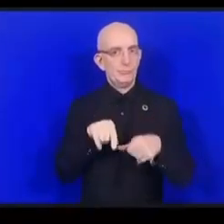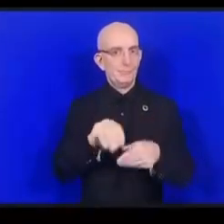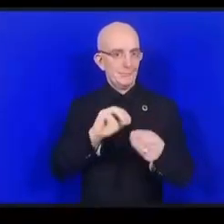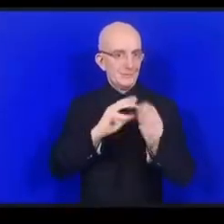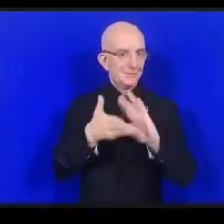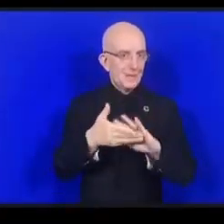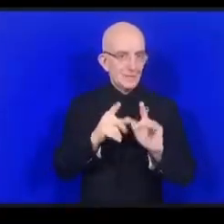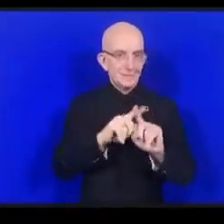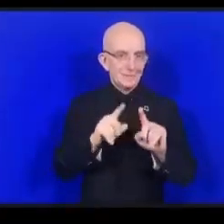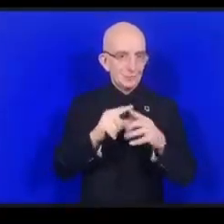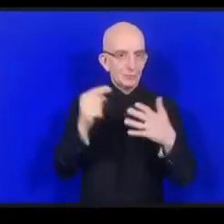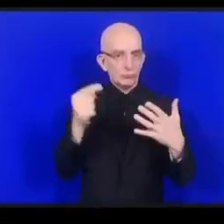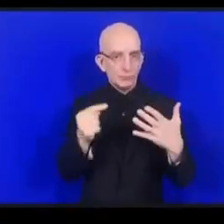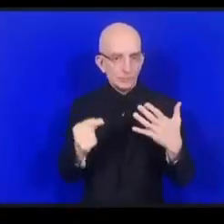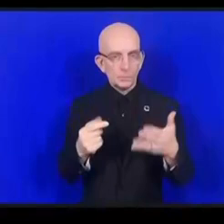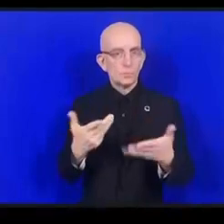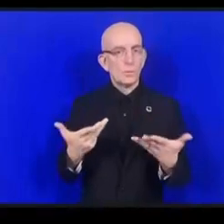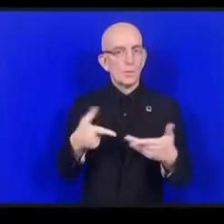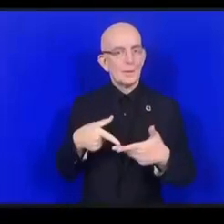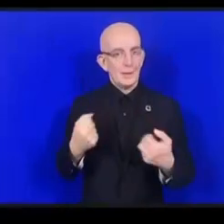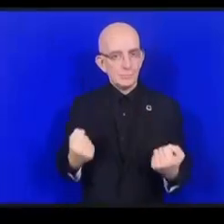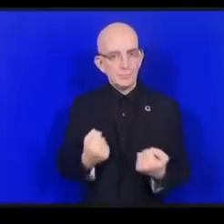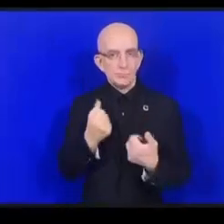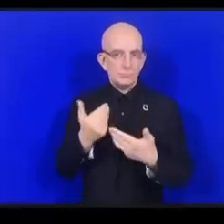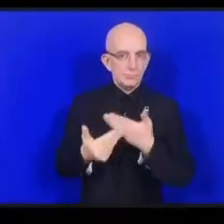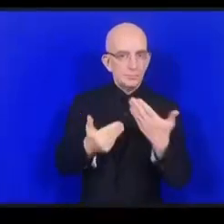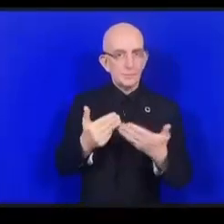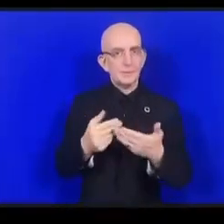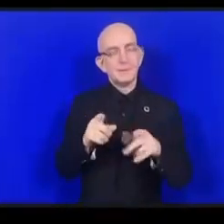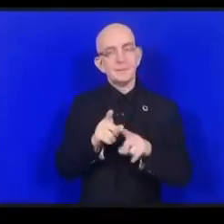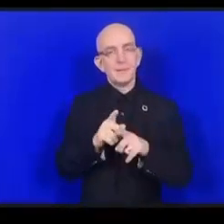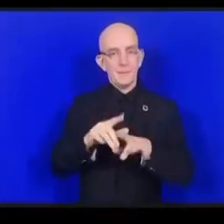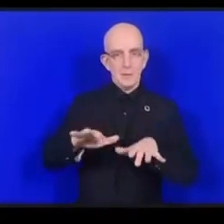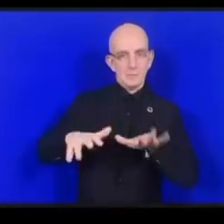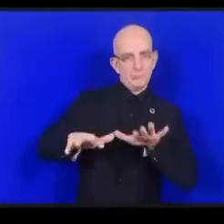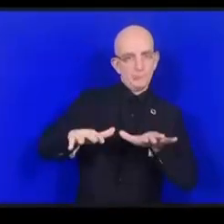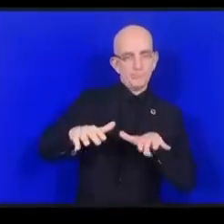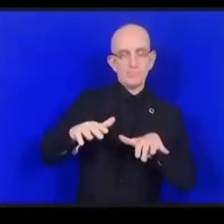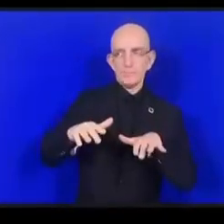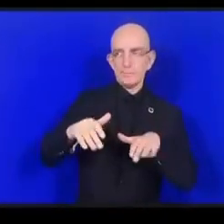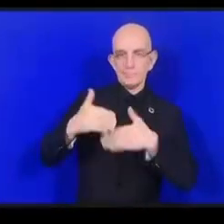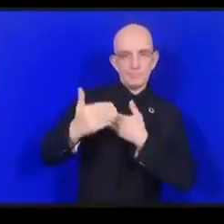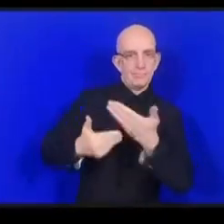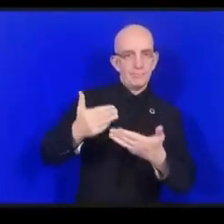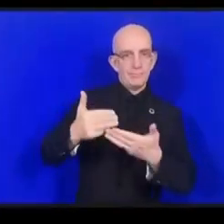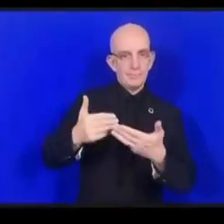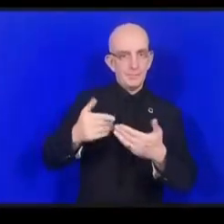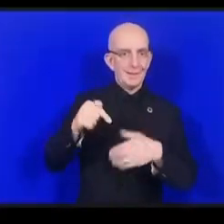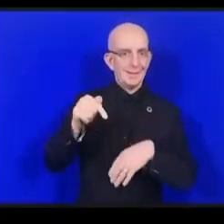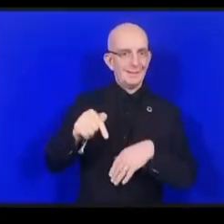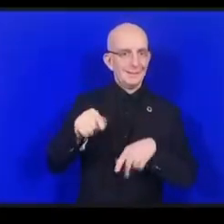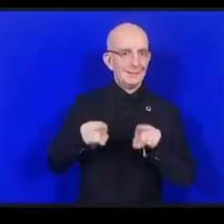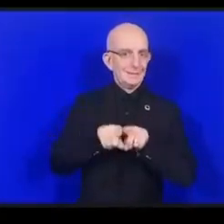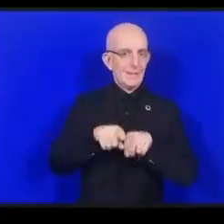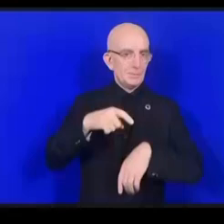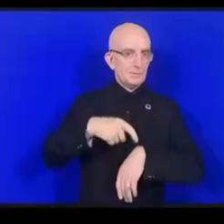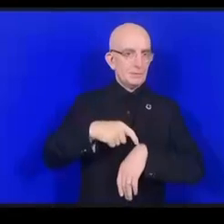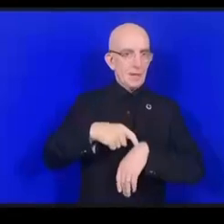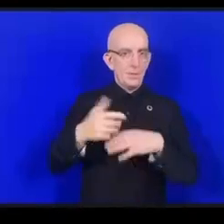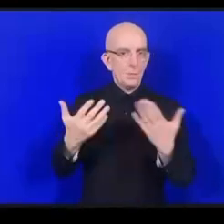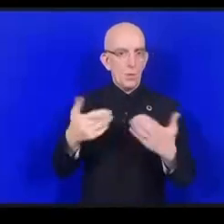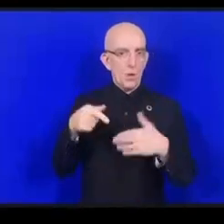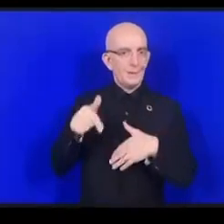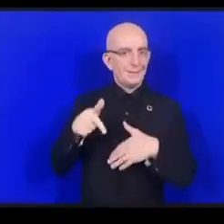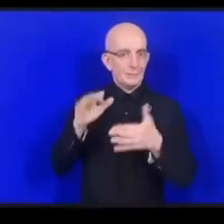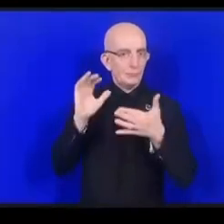وبدأنا أيضا في نفس الوقت التي بدأت فيه التحالف الدينامي لقيم الأساسية الإنترنت ونظرنا في